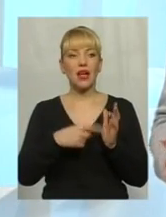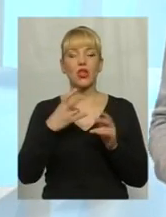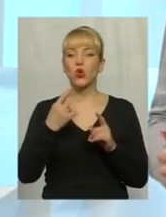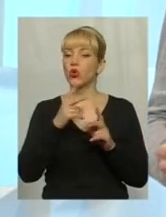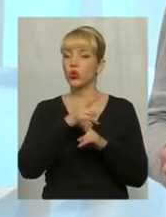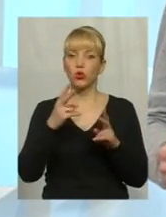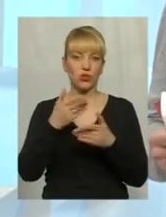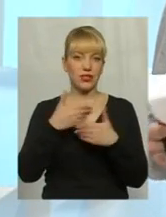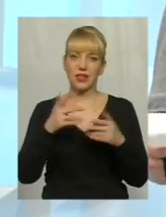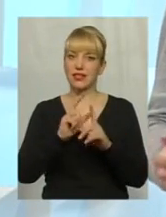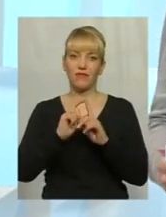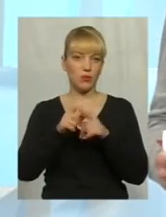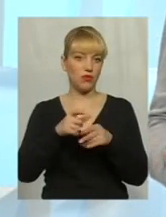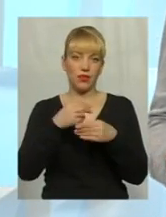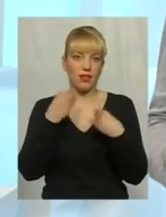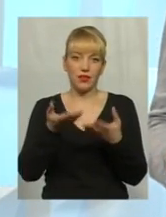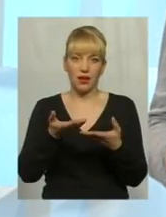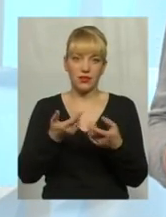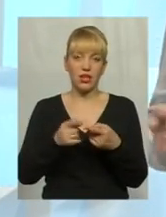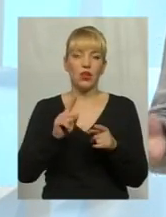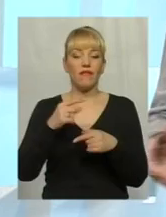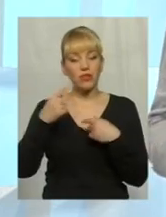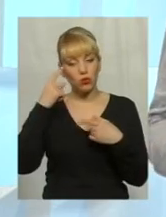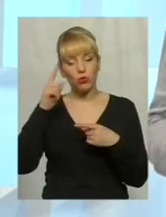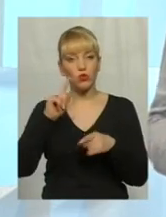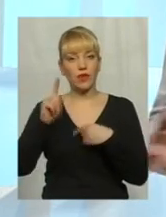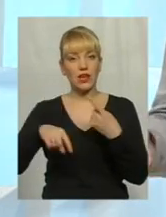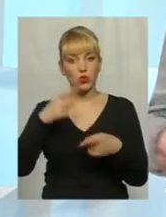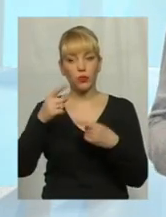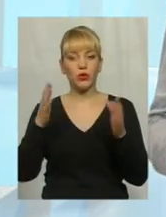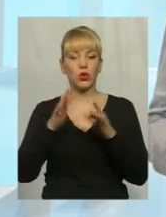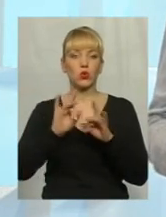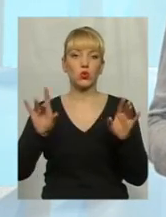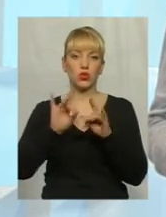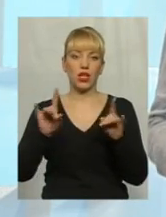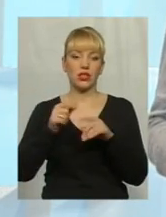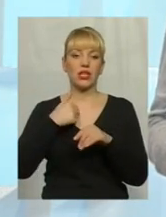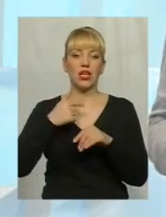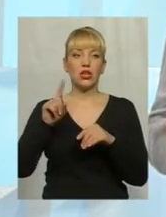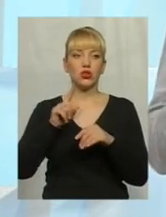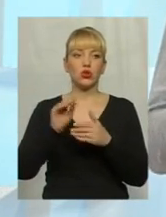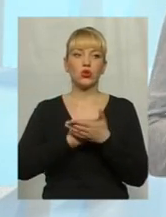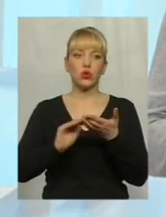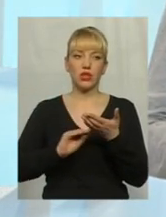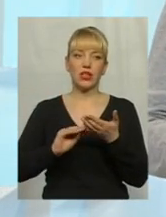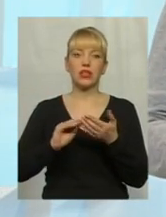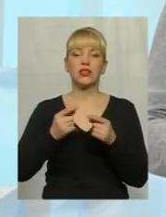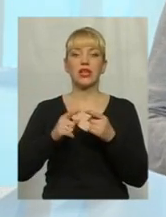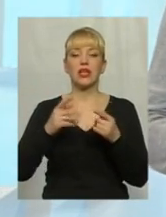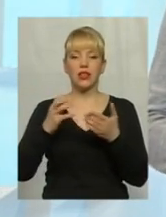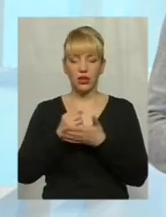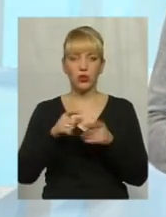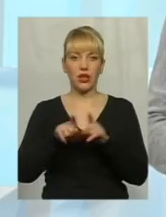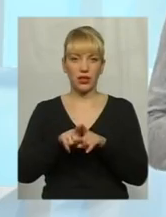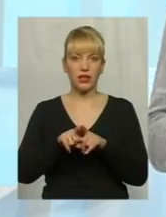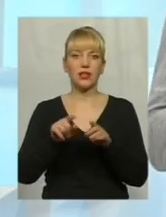в наступних наших передачах або в новинних сюжетах якраз журналісти телеканалу «Поділі центру» знайдуть від нашого запитання, тому що дійсно є